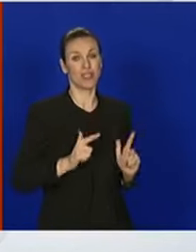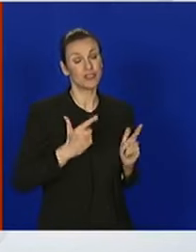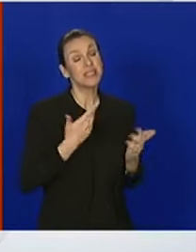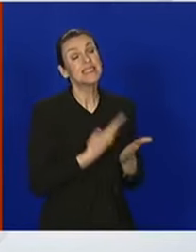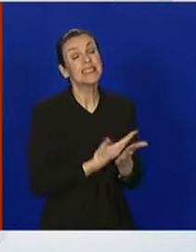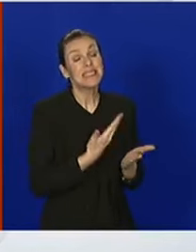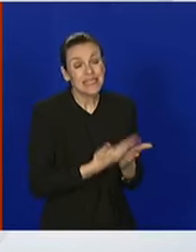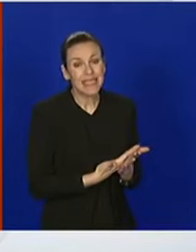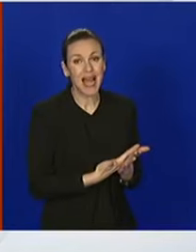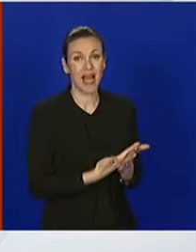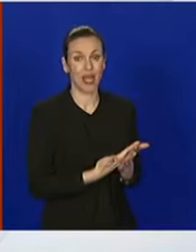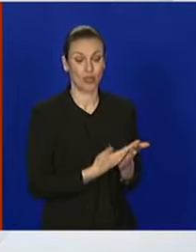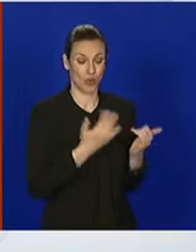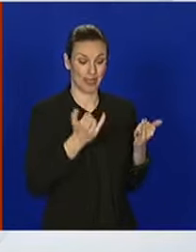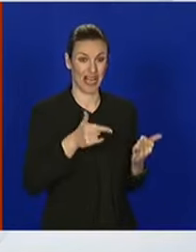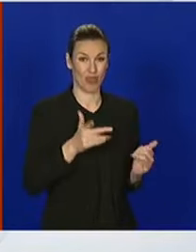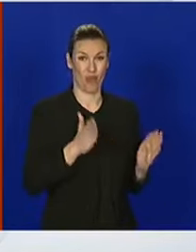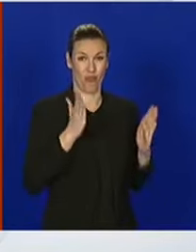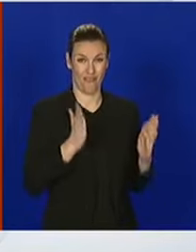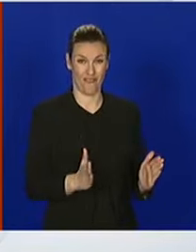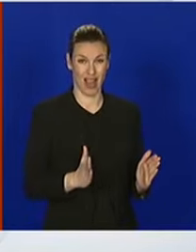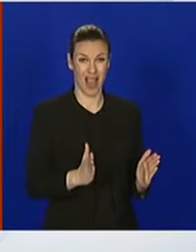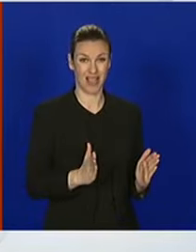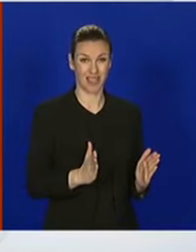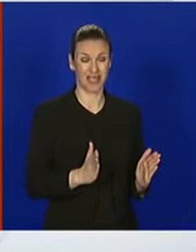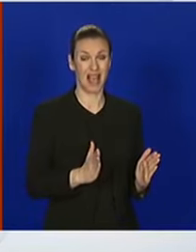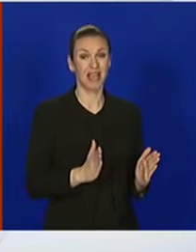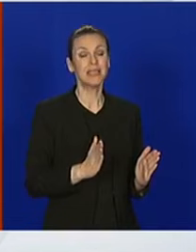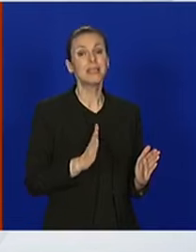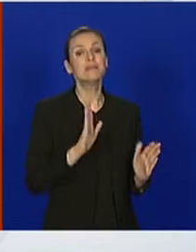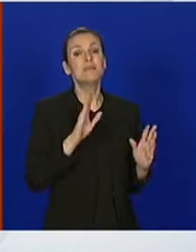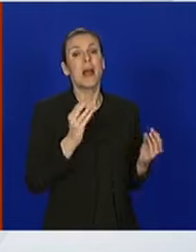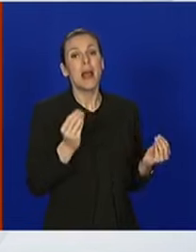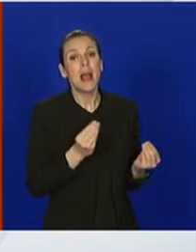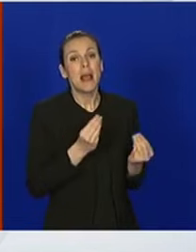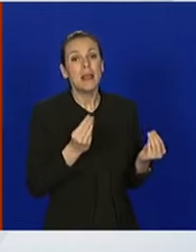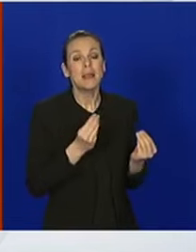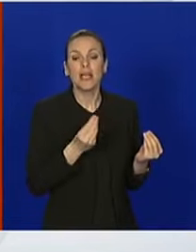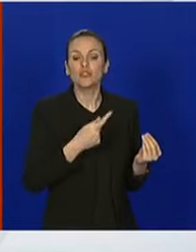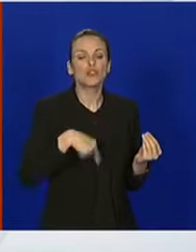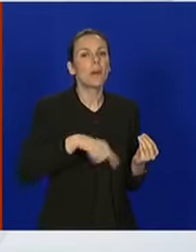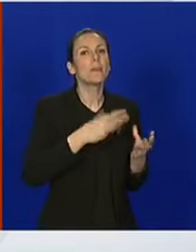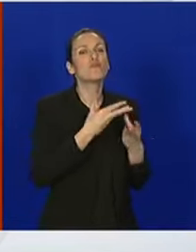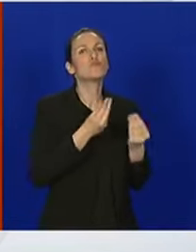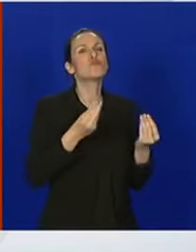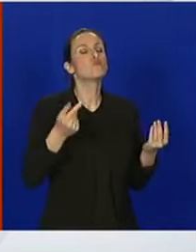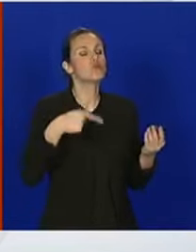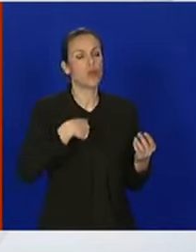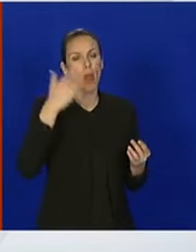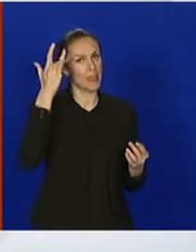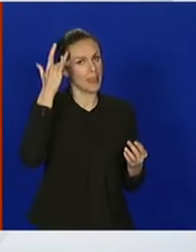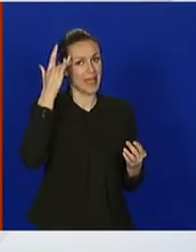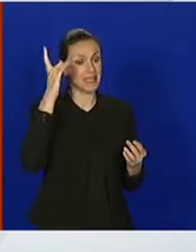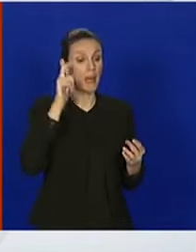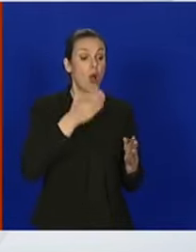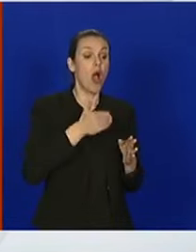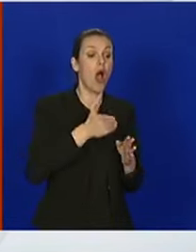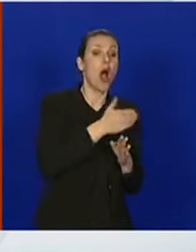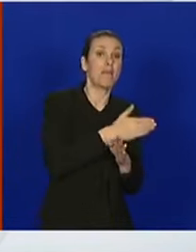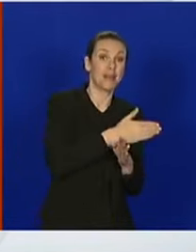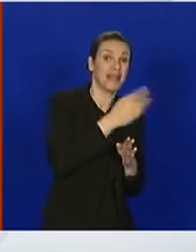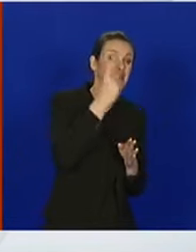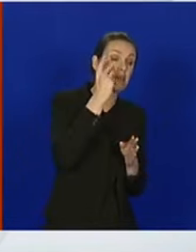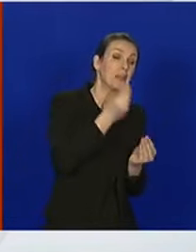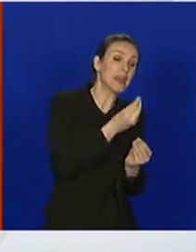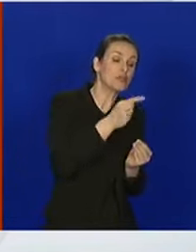u ovoj fazi u kojoj možda ima čak i više nepoznanica nego u ovoj prethodnoj, moramo